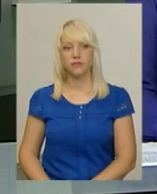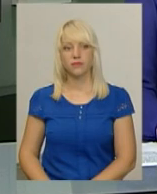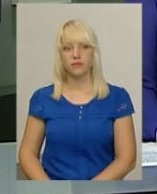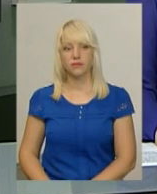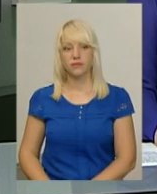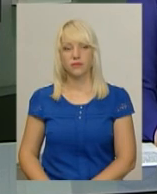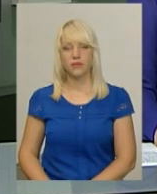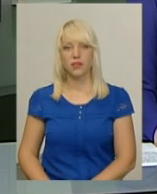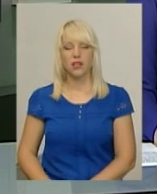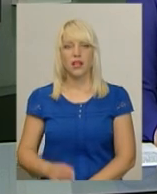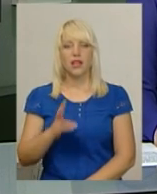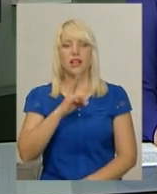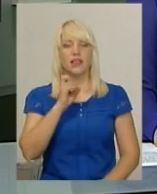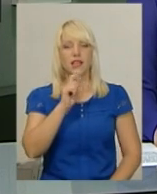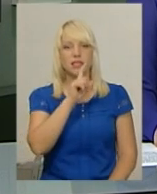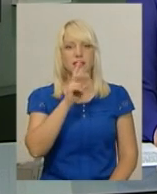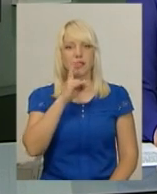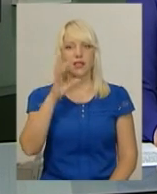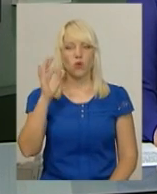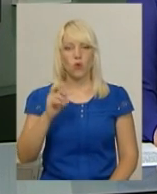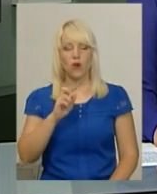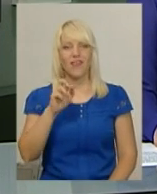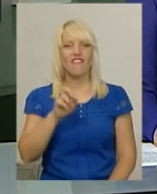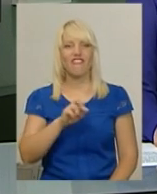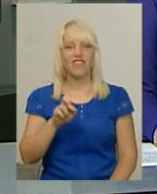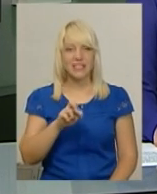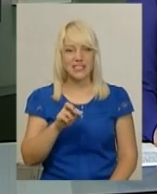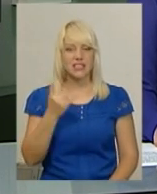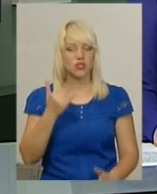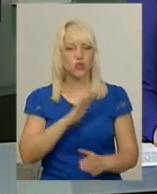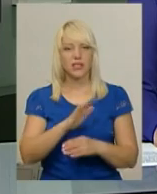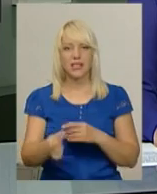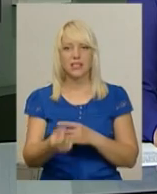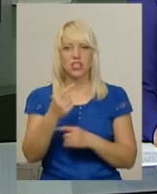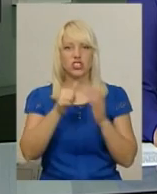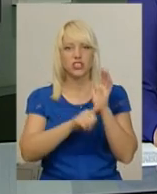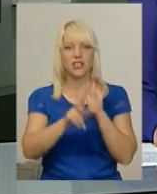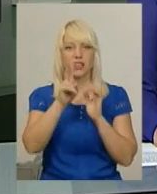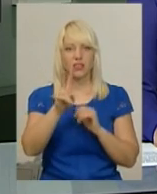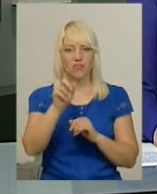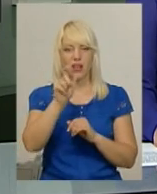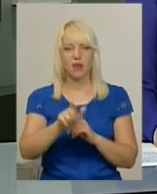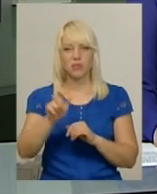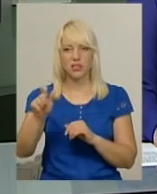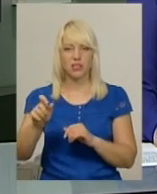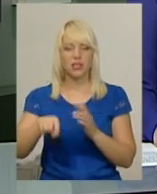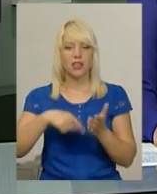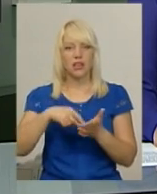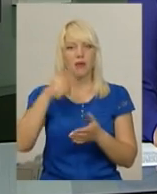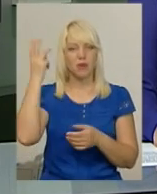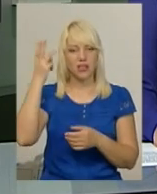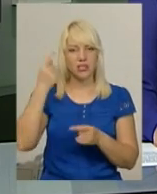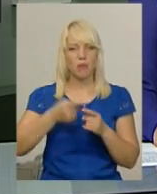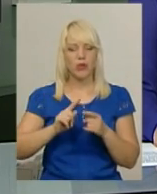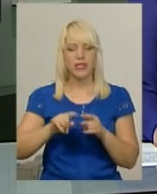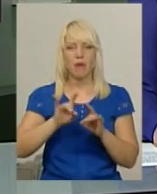На зовнішнє незалежне оцінювання з фізики сьогодні не з'явилися 62 абітурієнти з Хмельниччини. Про це повідомила